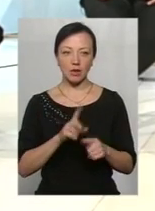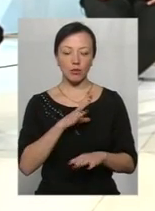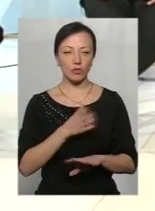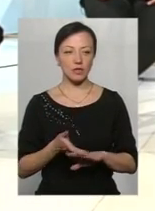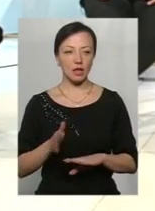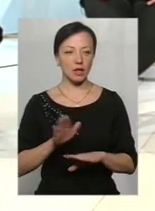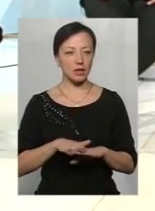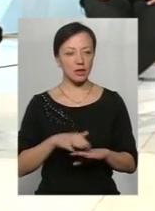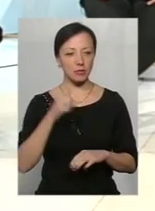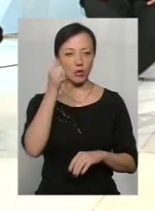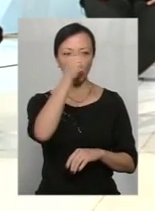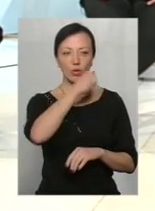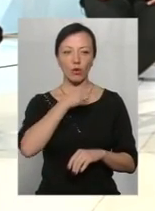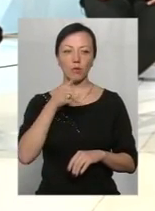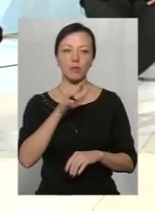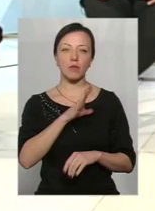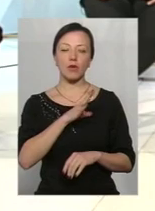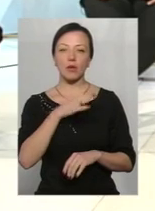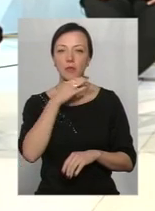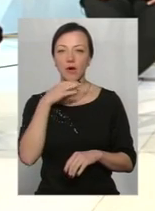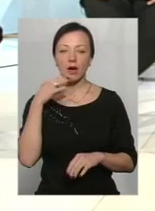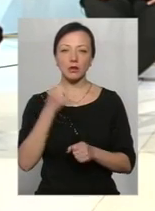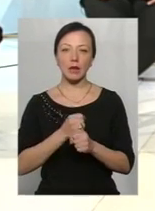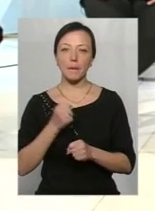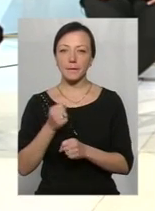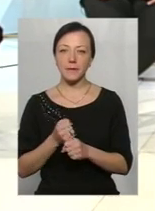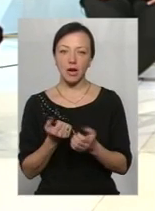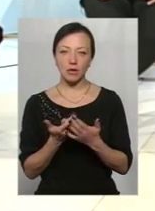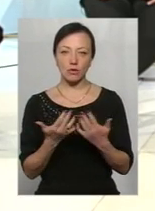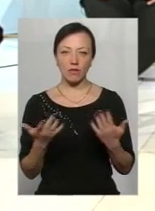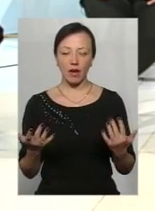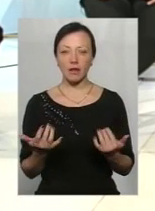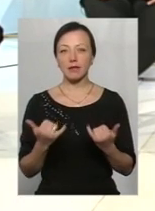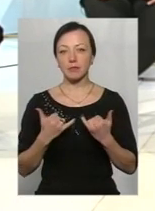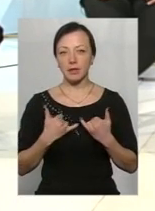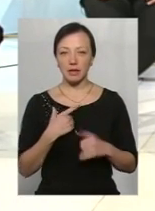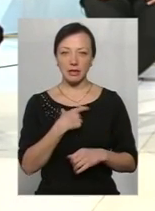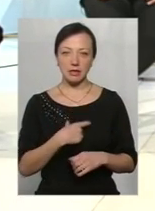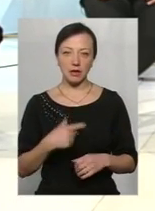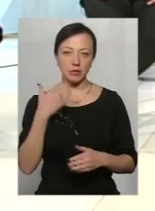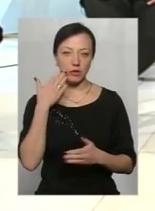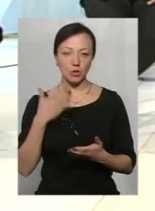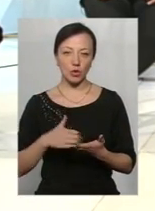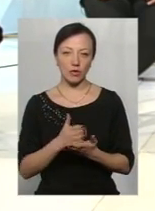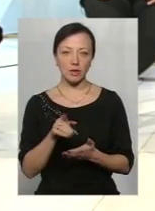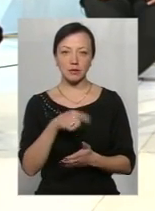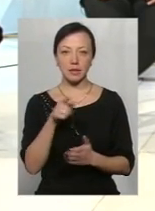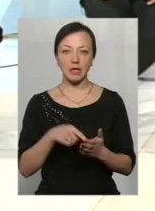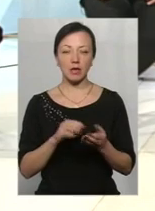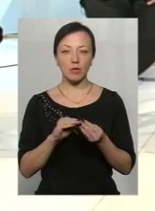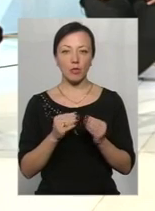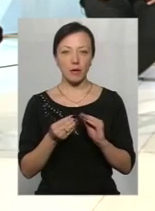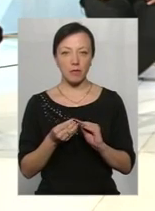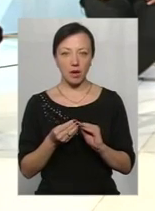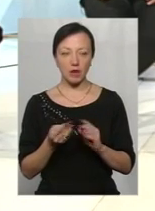роком і було багато напрацювань. Звичайно, ми для себе вже зорієнтувалися в питанні проблематики,